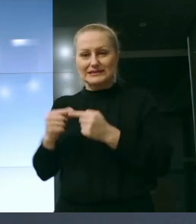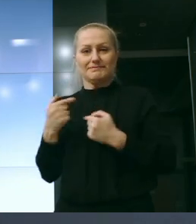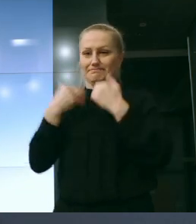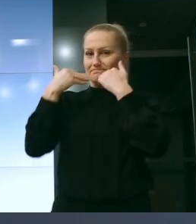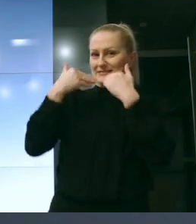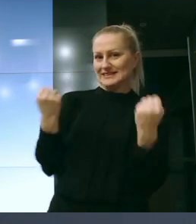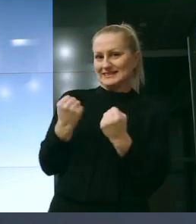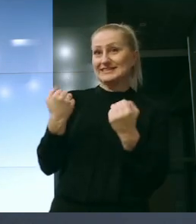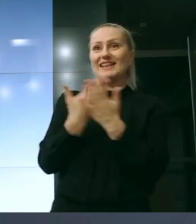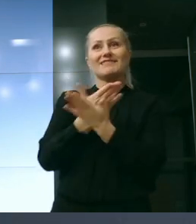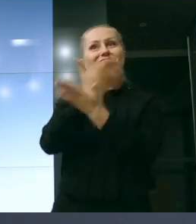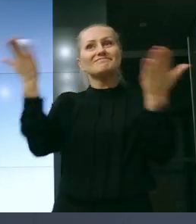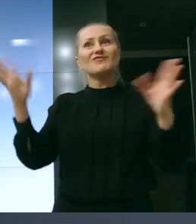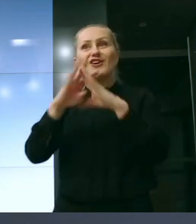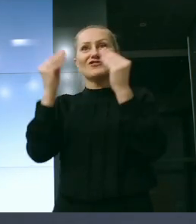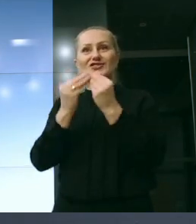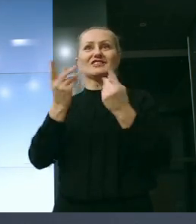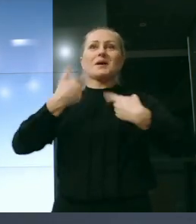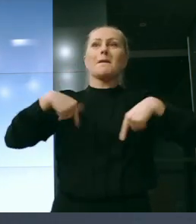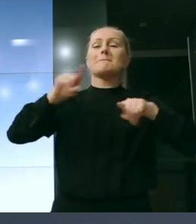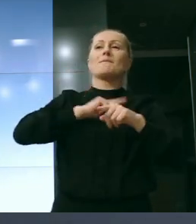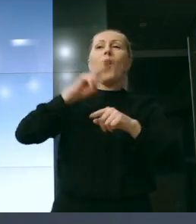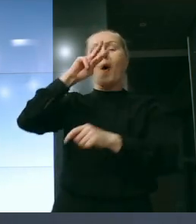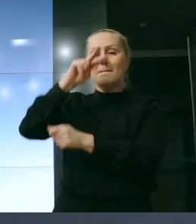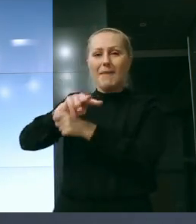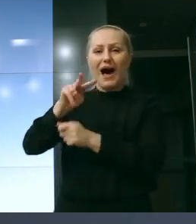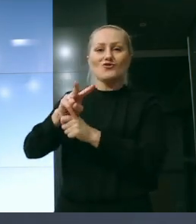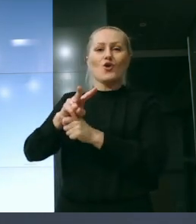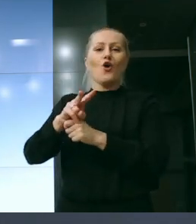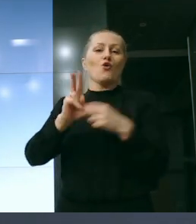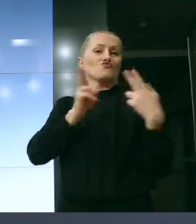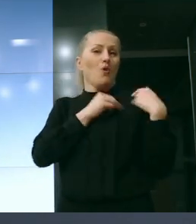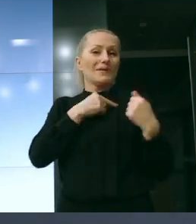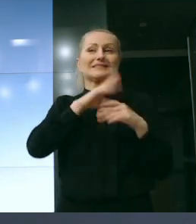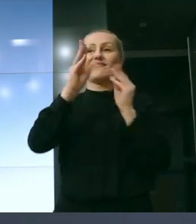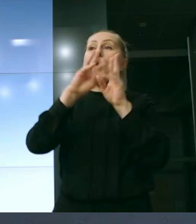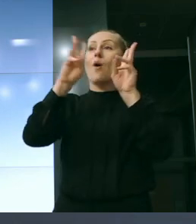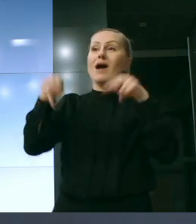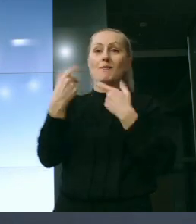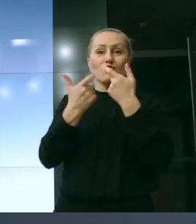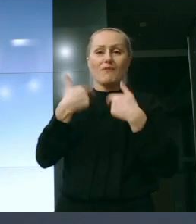nagrodzić wszystkich nas patronów, jurorów i raportujących brawami.